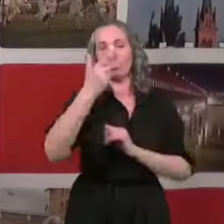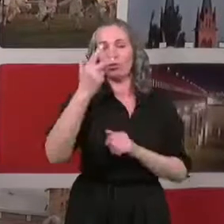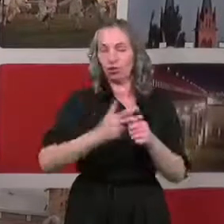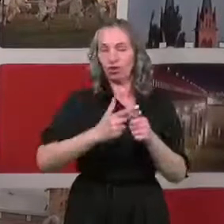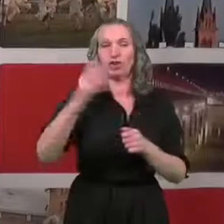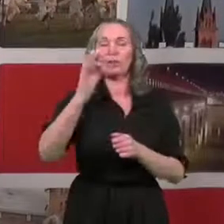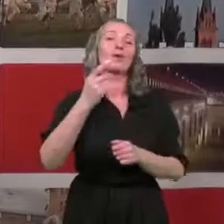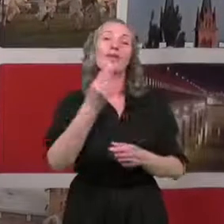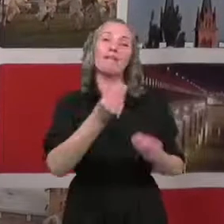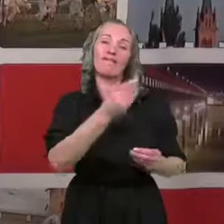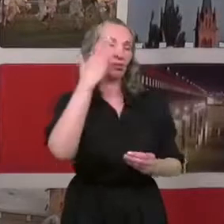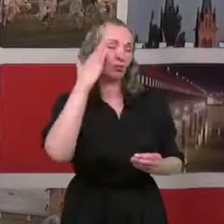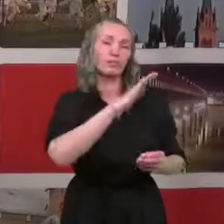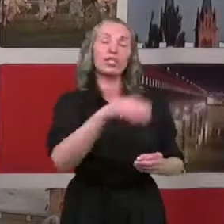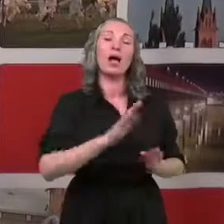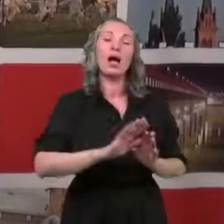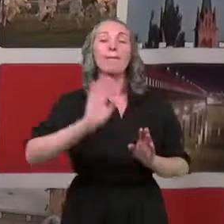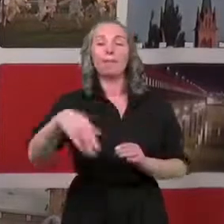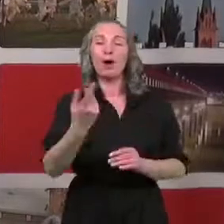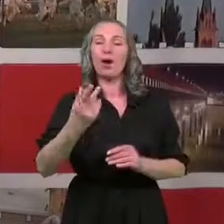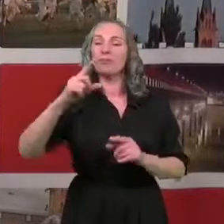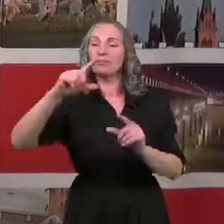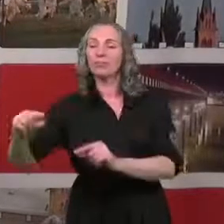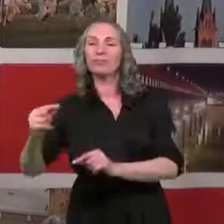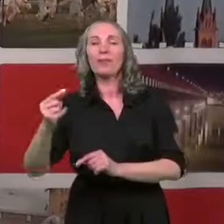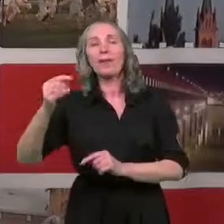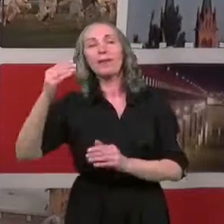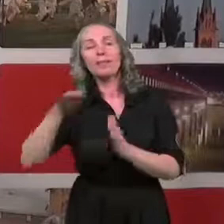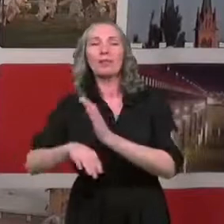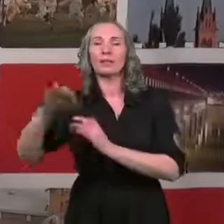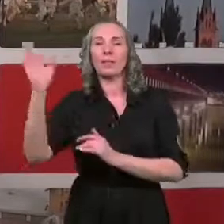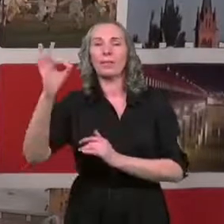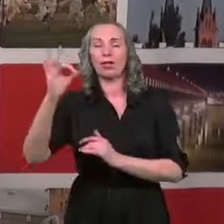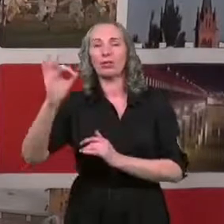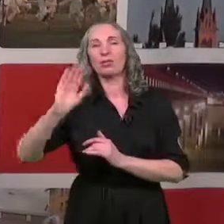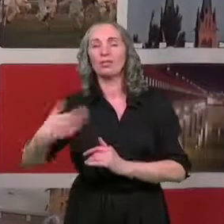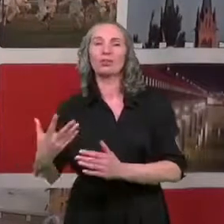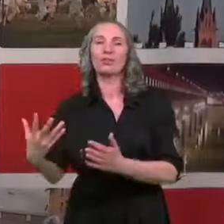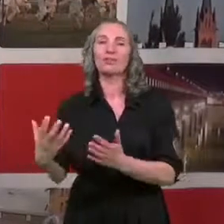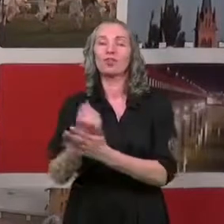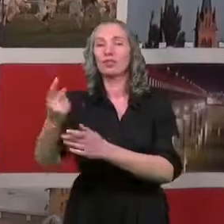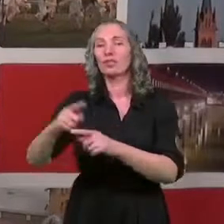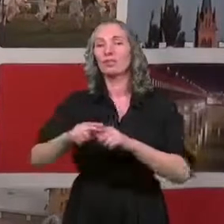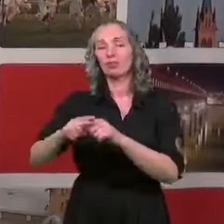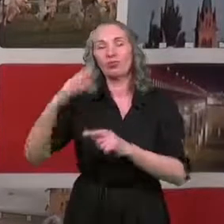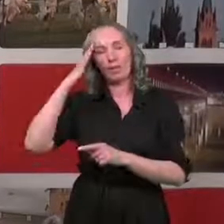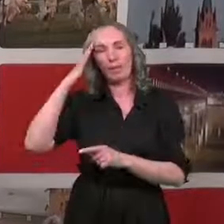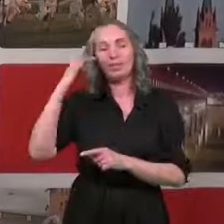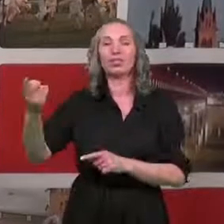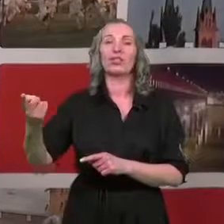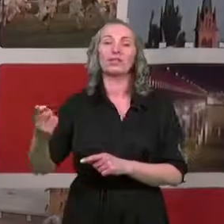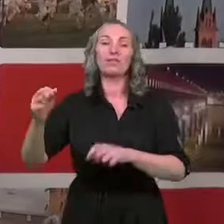wartości, a pozostałą część pokrywa nisko oprocentowany kredyt zaciągany przez spółdzielnię mieszkaniową